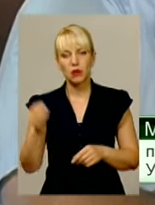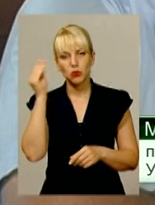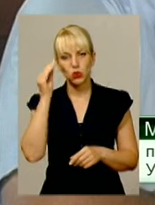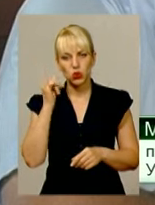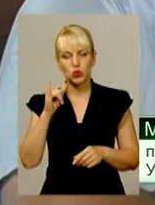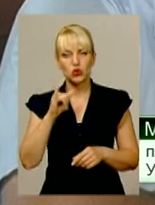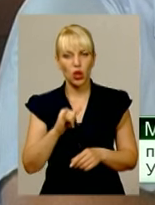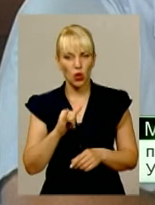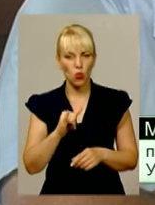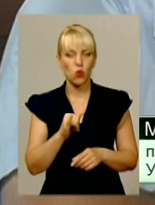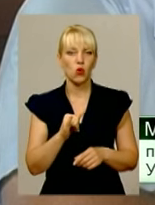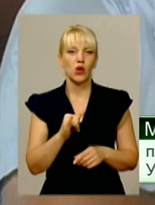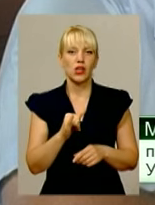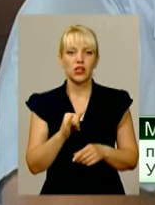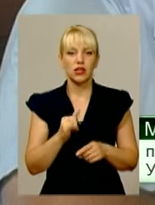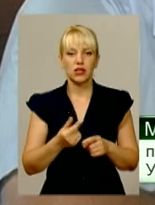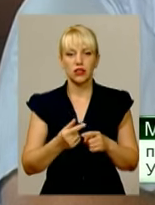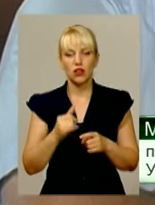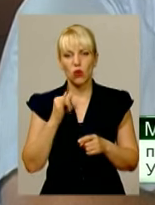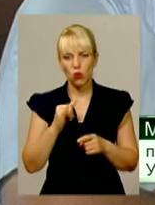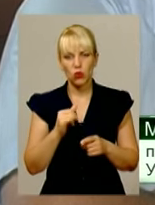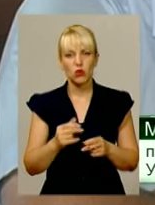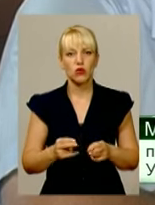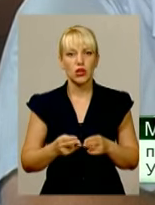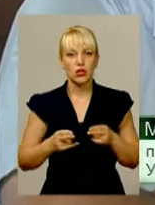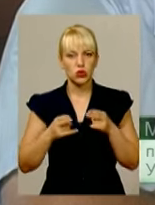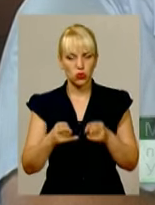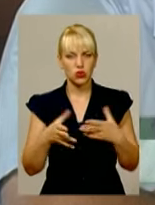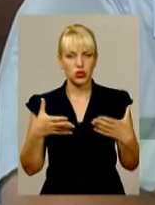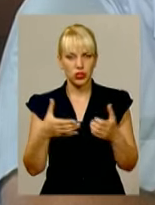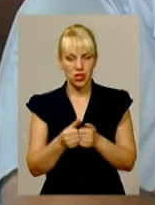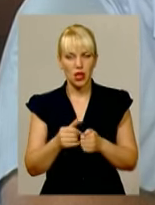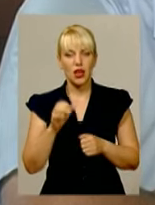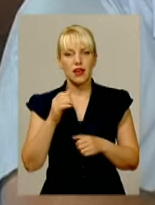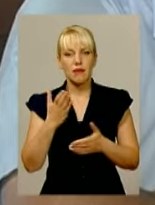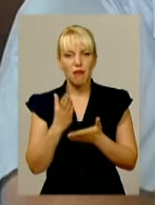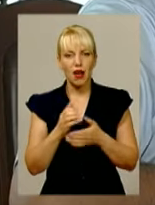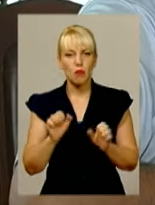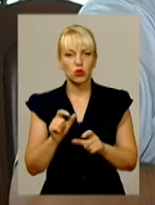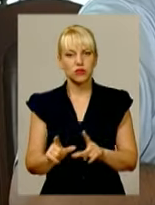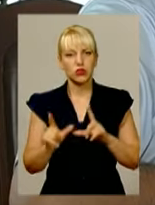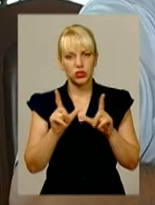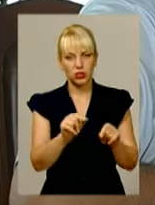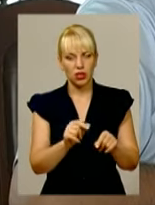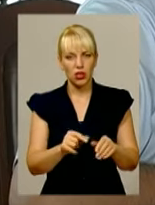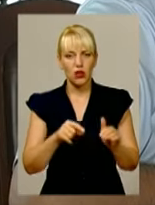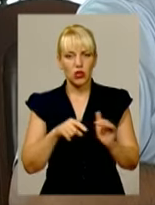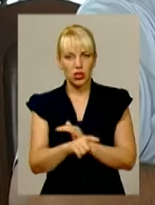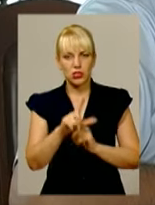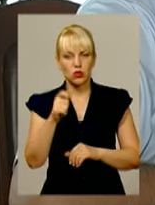має можливість залишити межі України. І до цього доволі часто залишала ці межі. Тому з метою